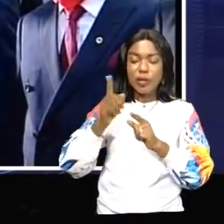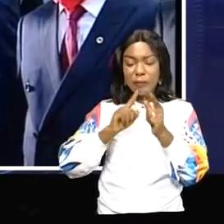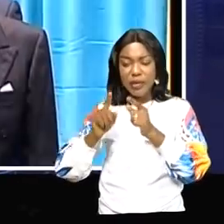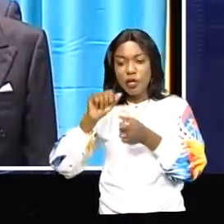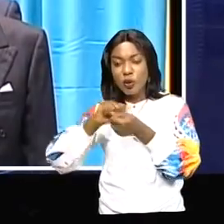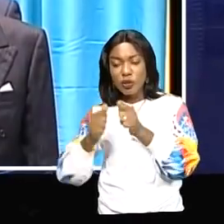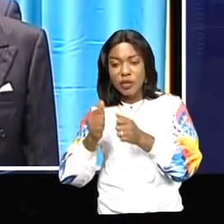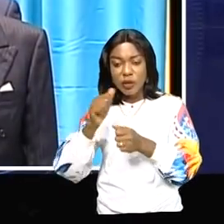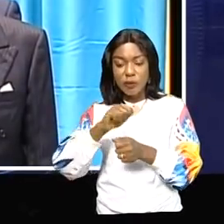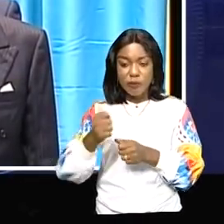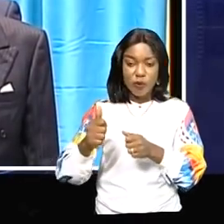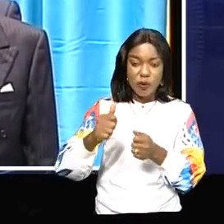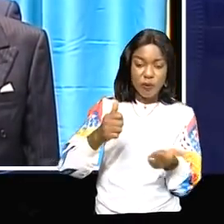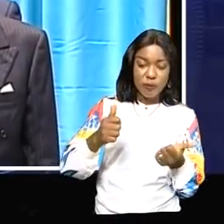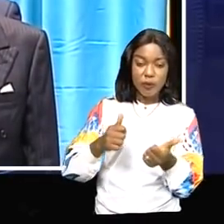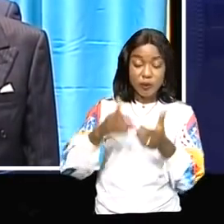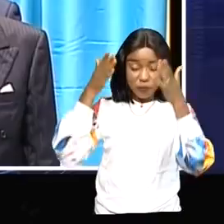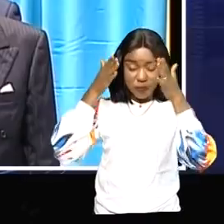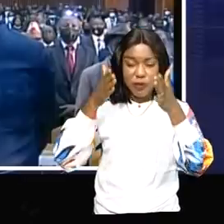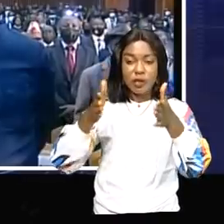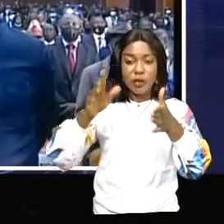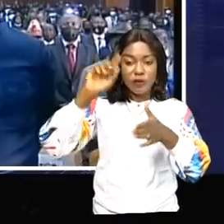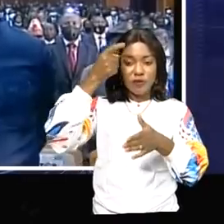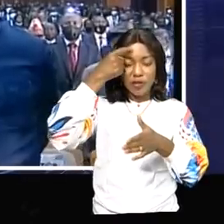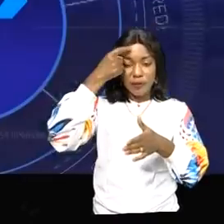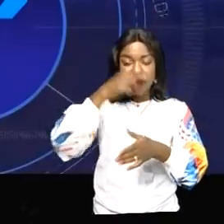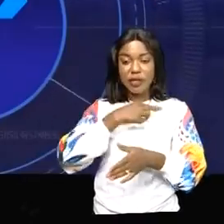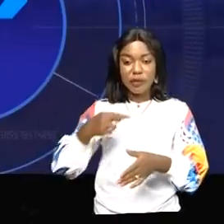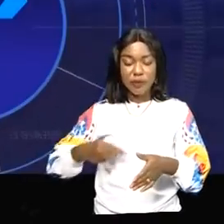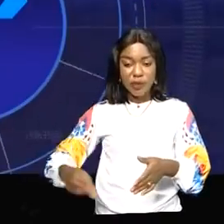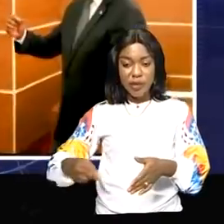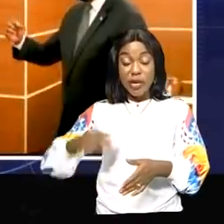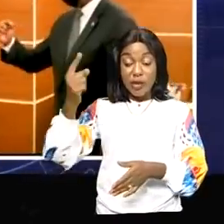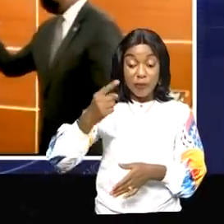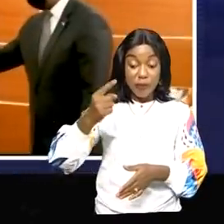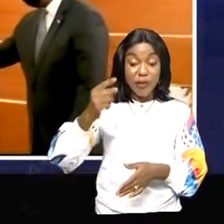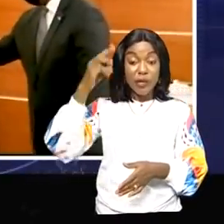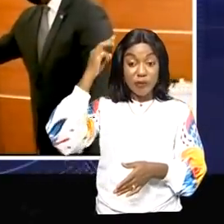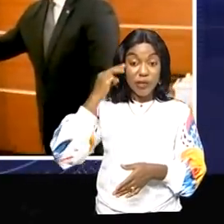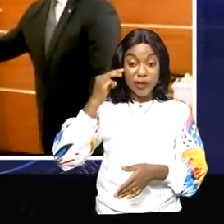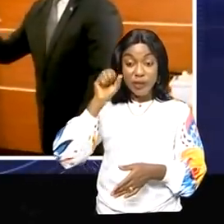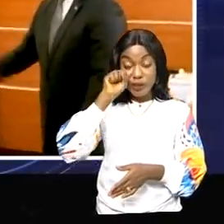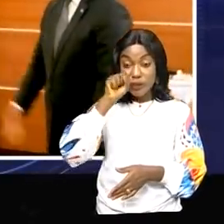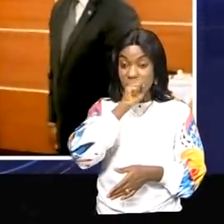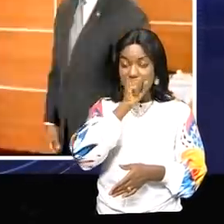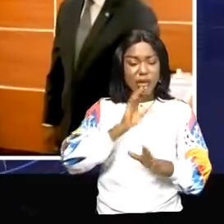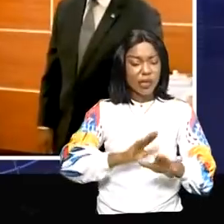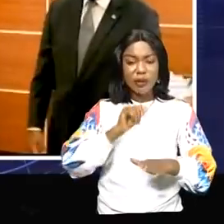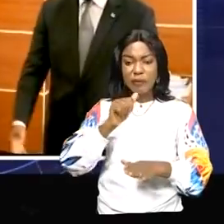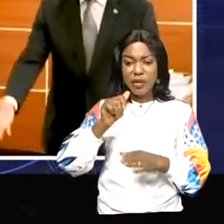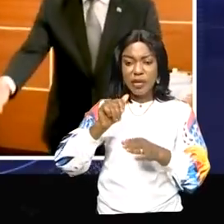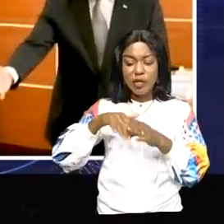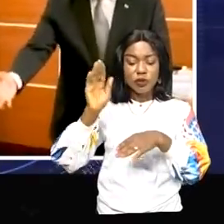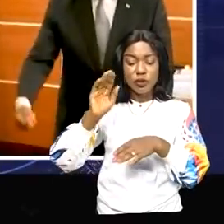qui ont besoin d'un regard très attentionné du gouvernement de la République. Le Premier ministre Samalou Koundékingé n'attend pas la sortie de son